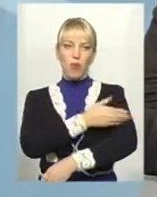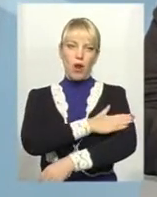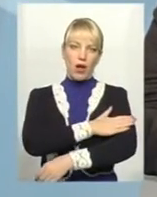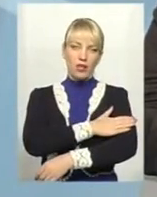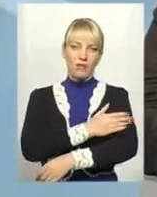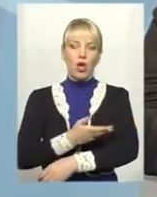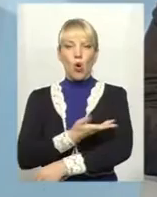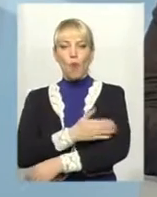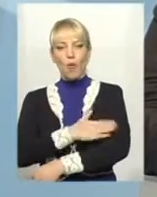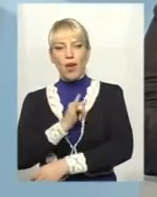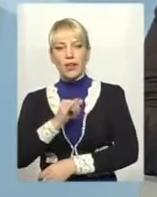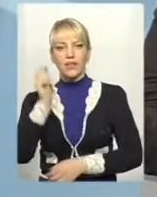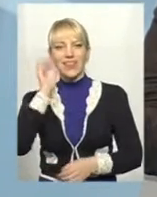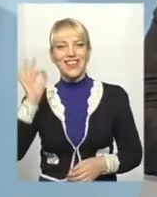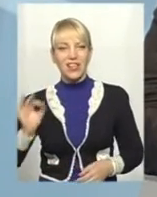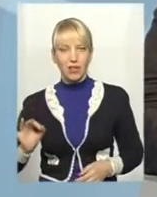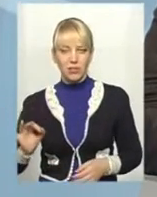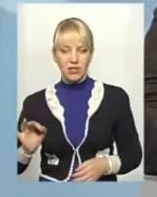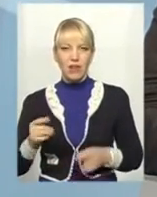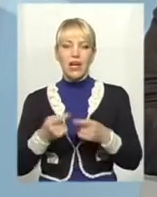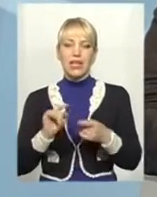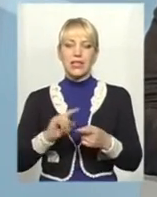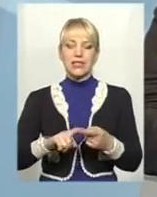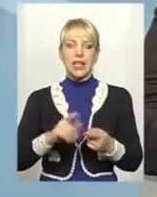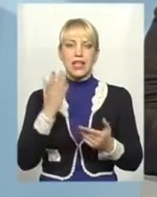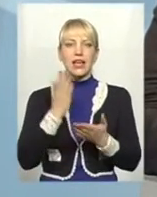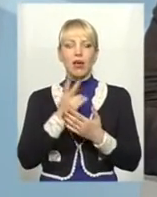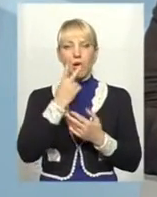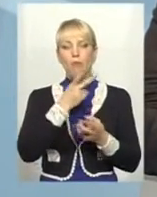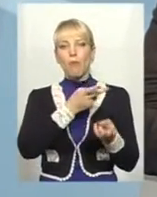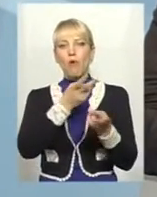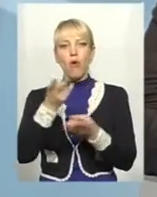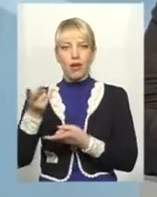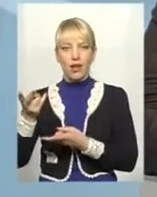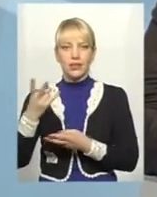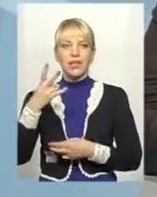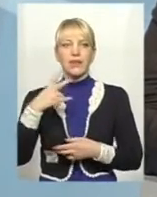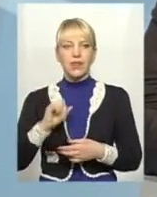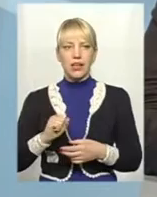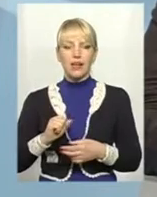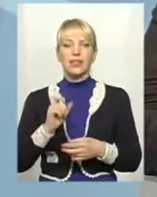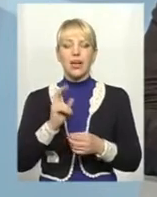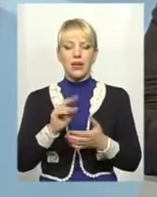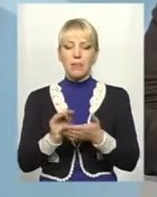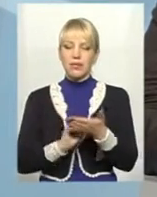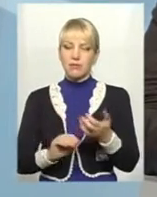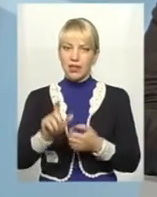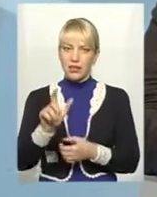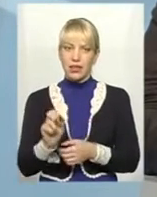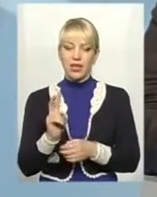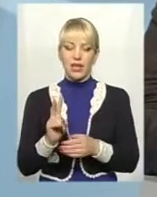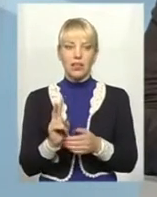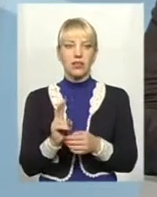німців і поляків. І це своєрідний погляд його, звичайно, не тільки як письменника, журналіста, а